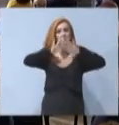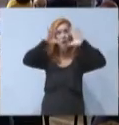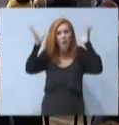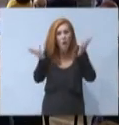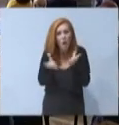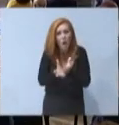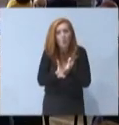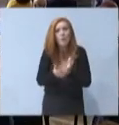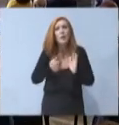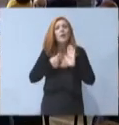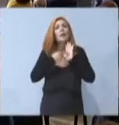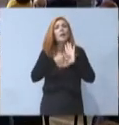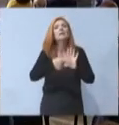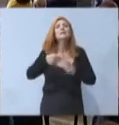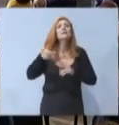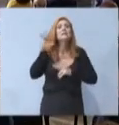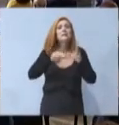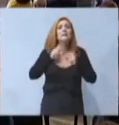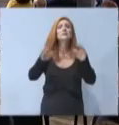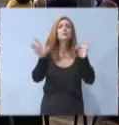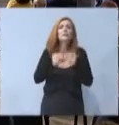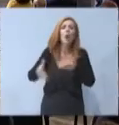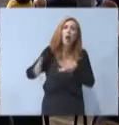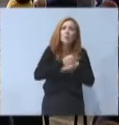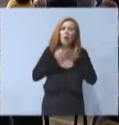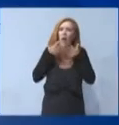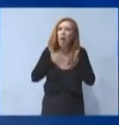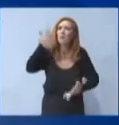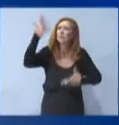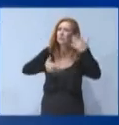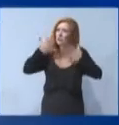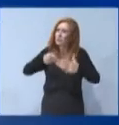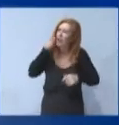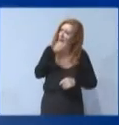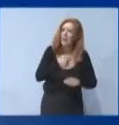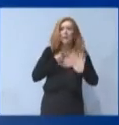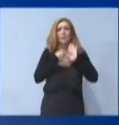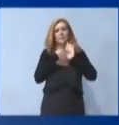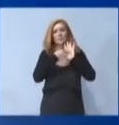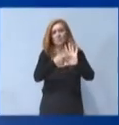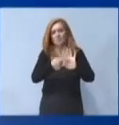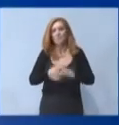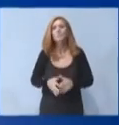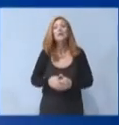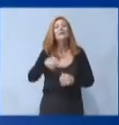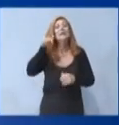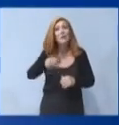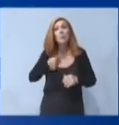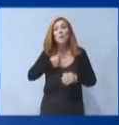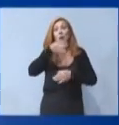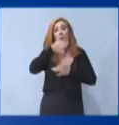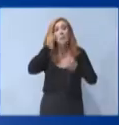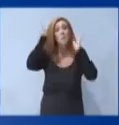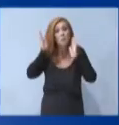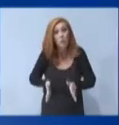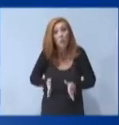στη συζήτηση του προϋπολογισμού. Αυτό όμως που μπορώ να σας πω σήμερα, είναι ότι